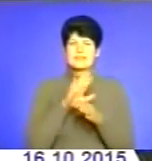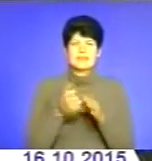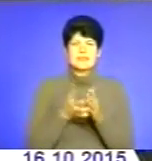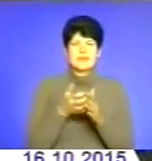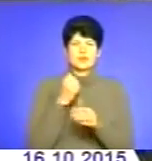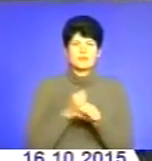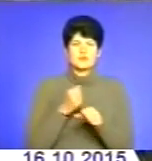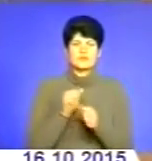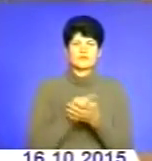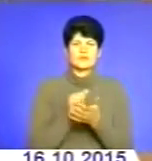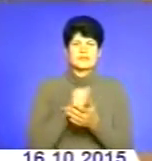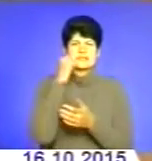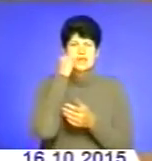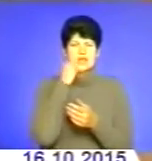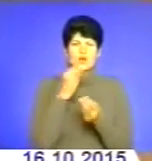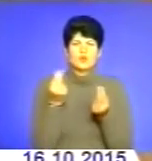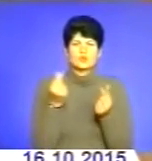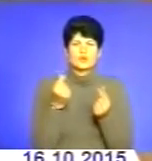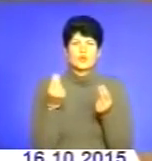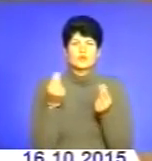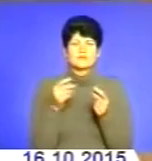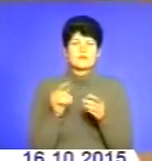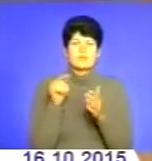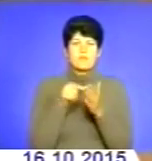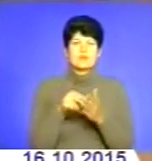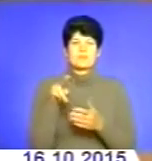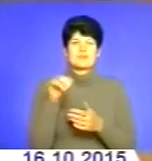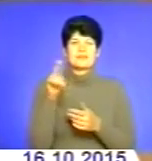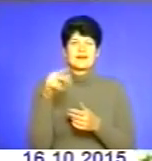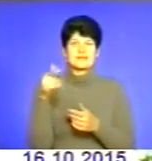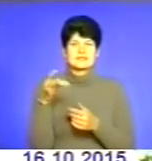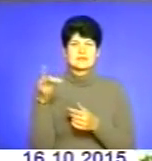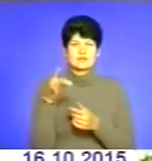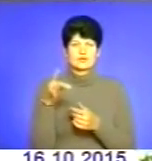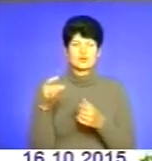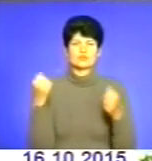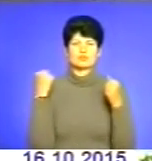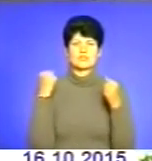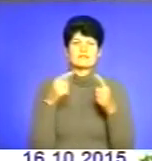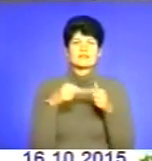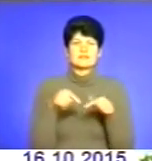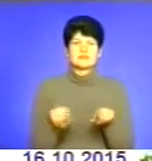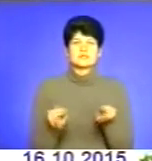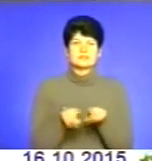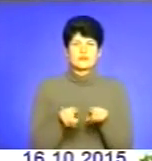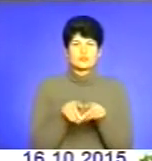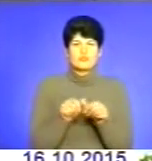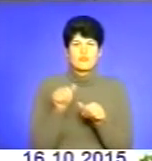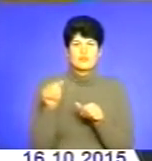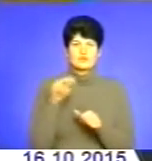документах і застарілі кошториси коштів не перепало на Підгаєцький район. Спортивна сфера також цього разу поза увагою.